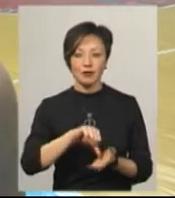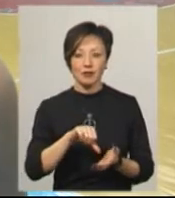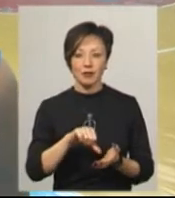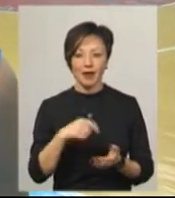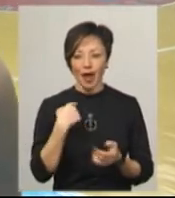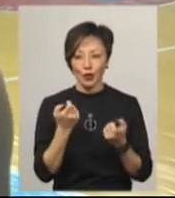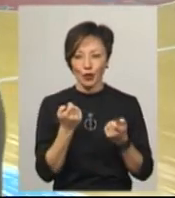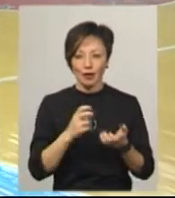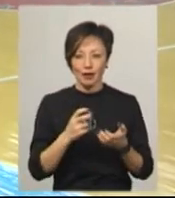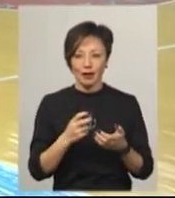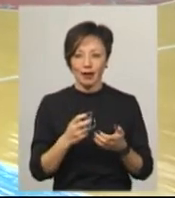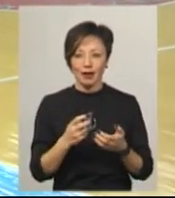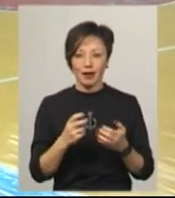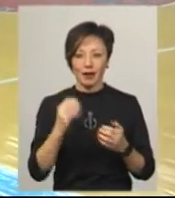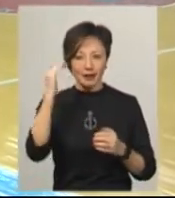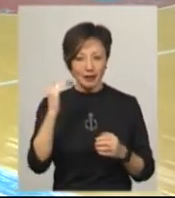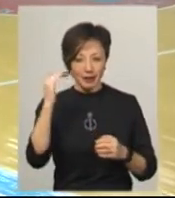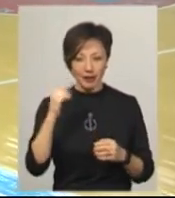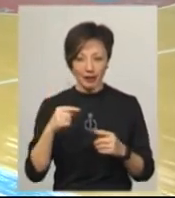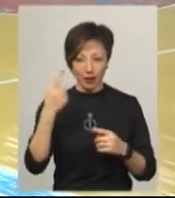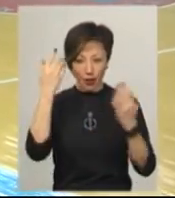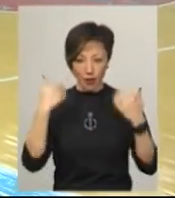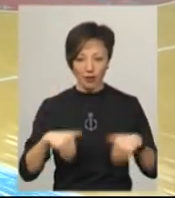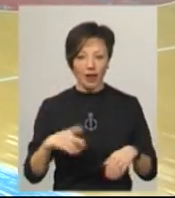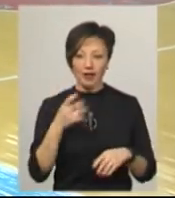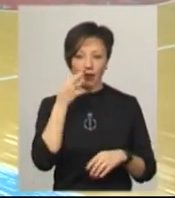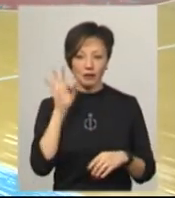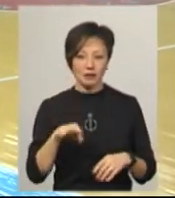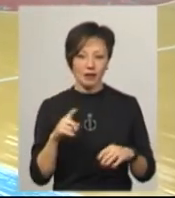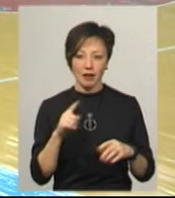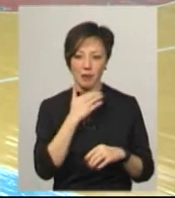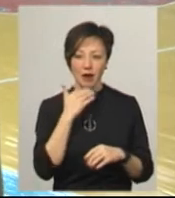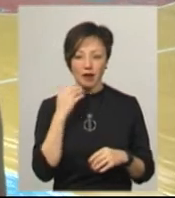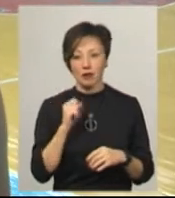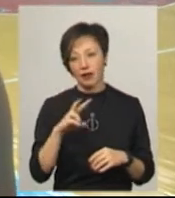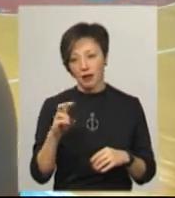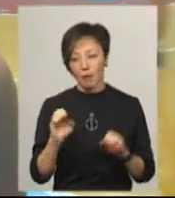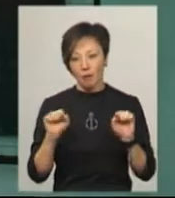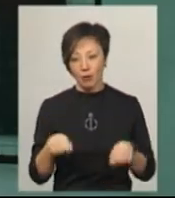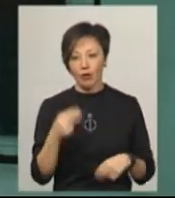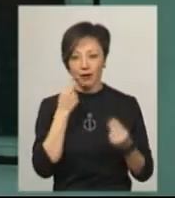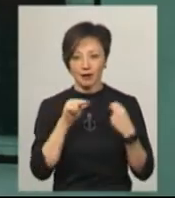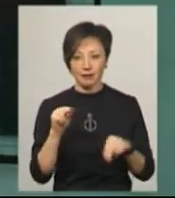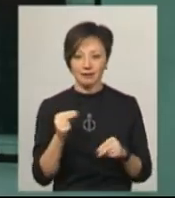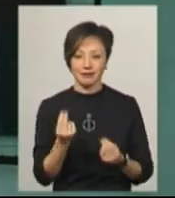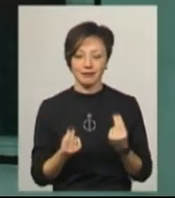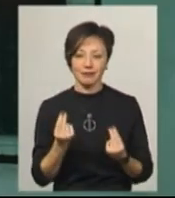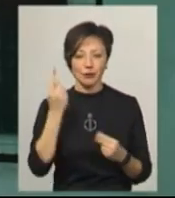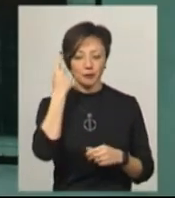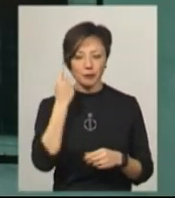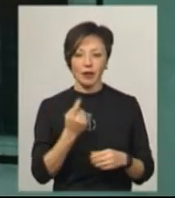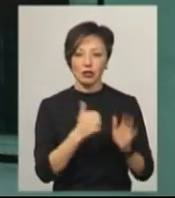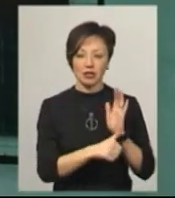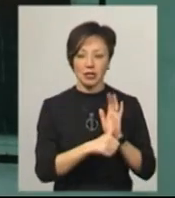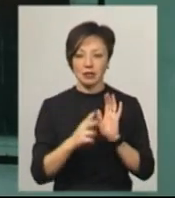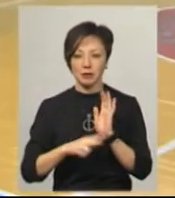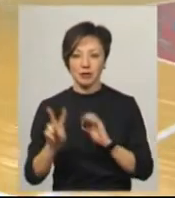ростом. Не настільки досвідчений гравець, але міг трохи краще зіграти, я думаю. Перемову з рахунком 60